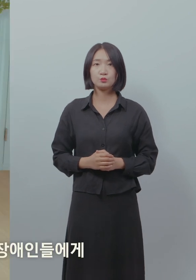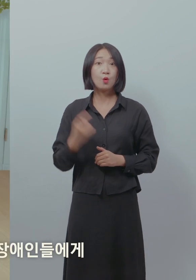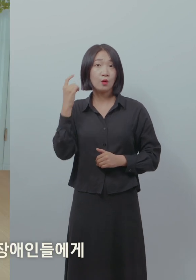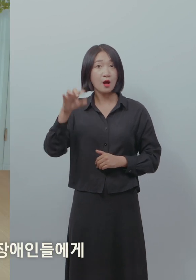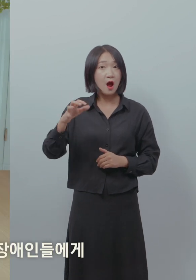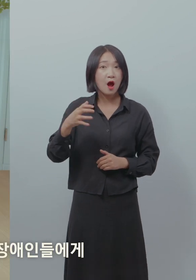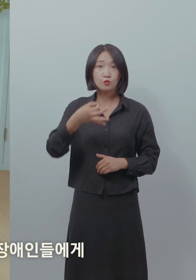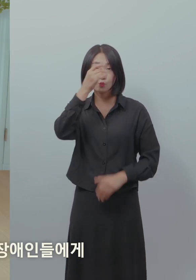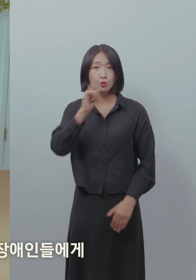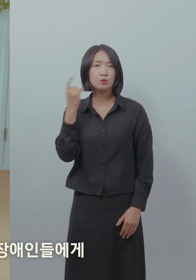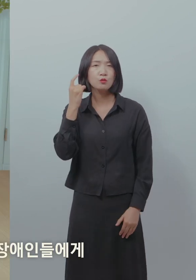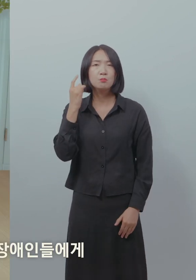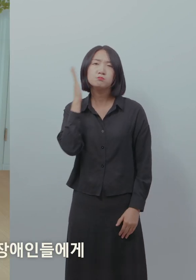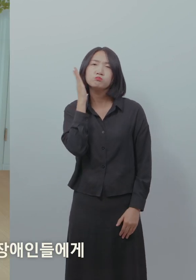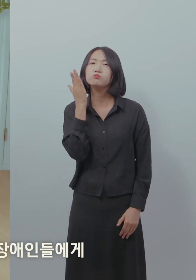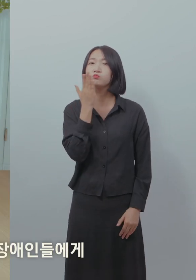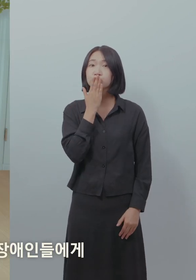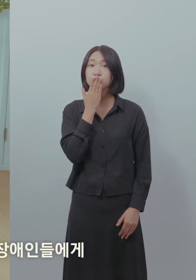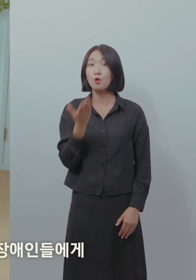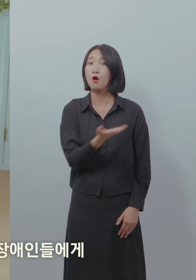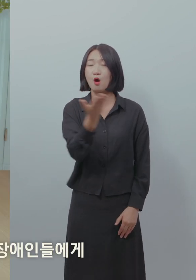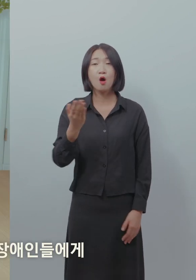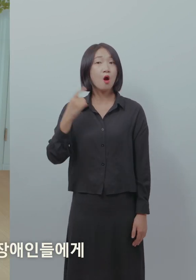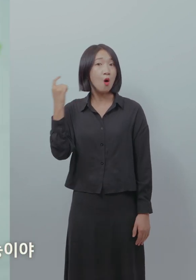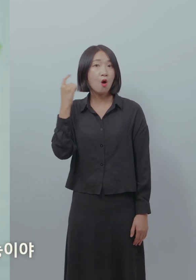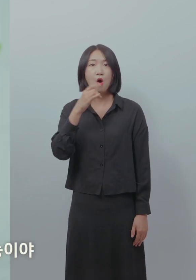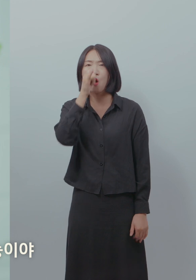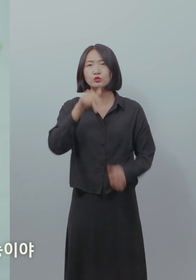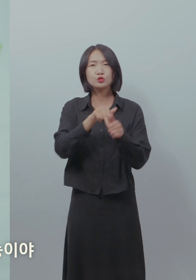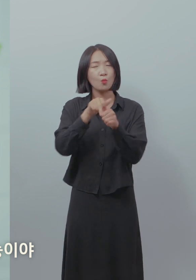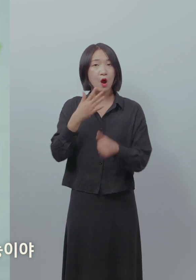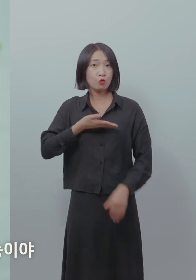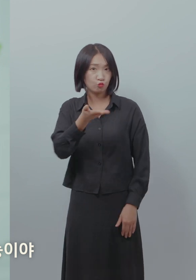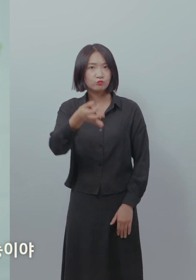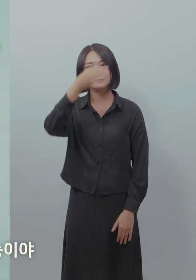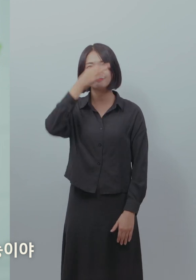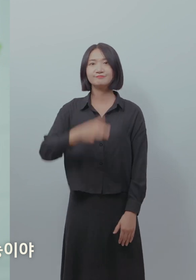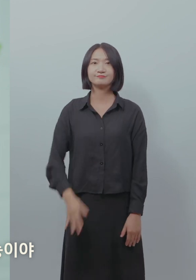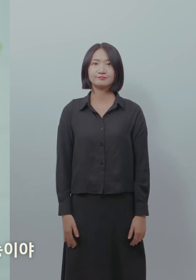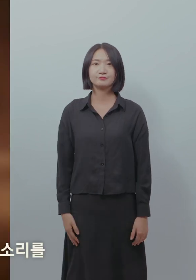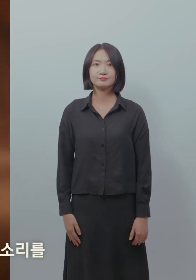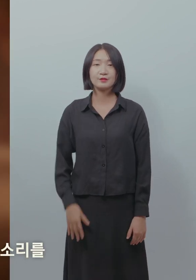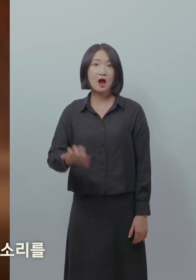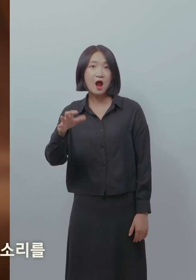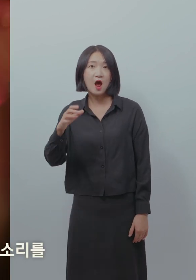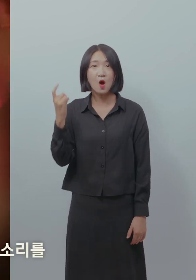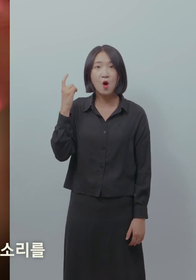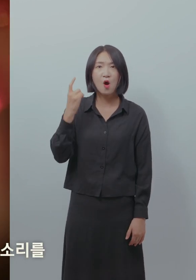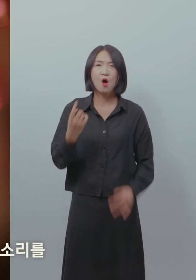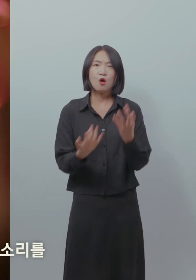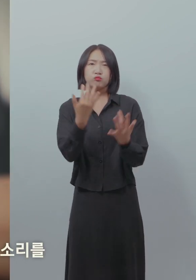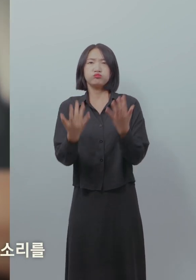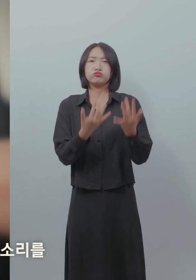소리 알림 기능은 소리를 듣지 못하는 장애인들에게 그 소리가 났다라는 정보를 알려주는 기능이야 아기 울음 소리나